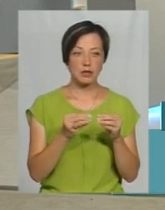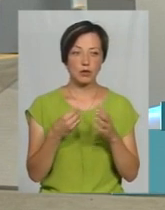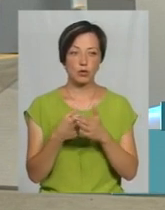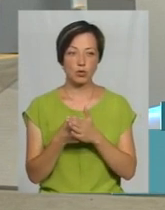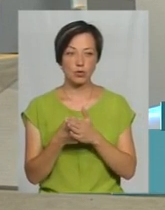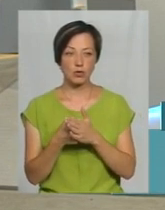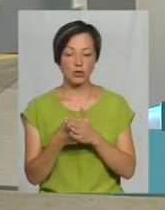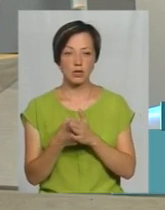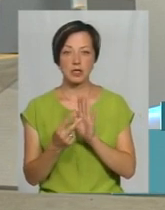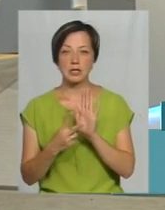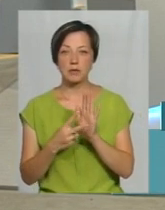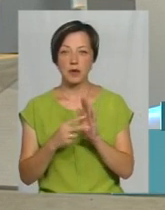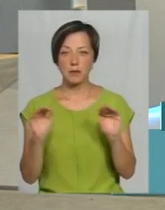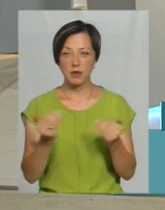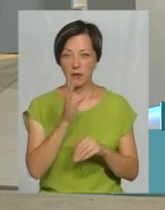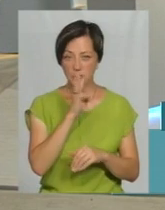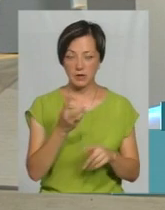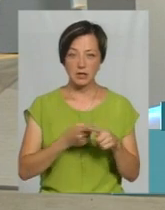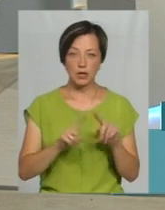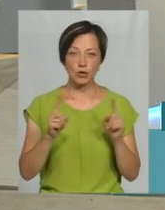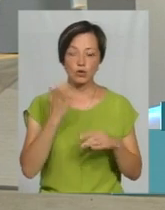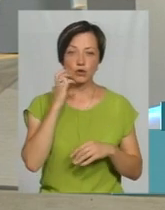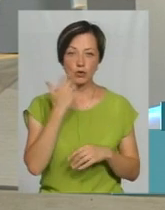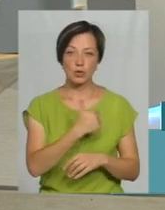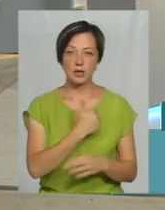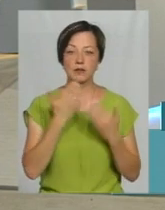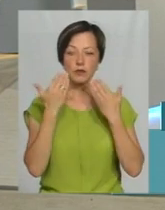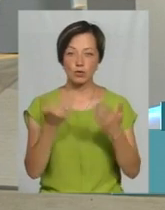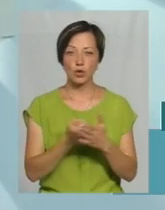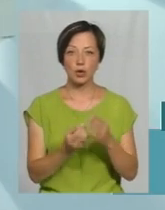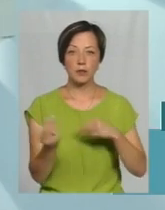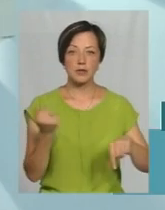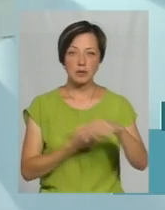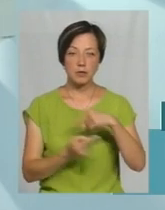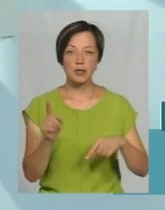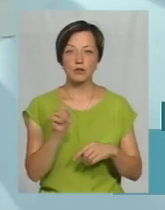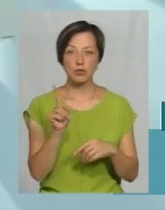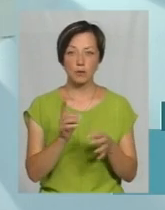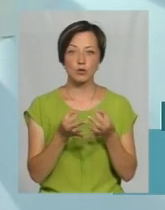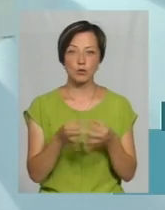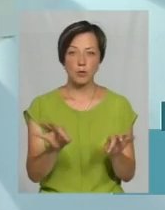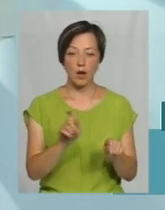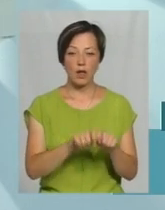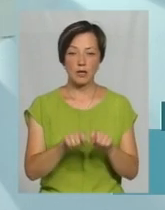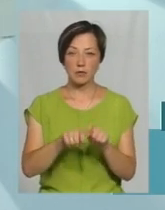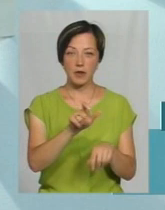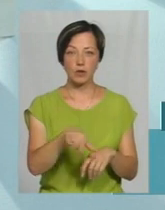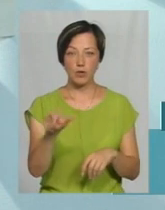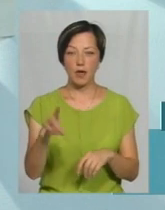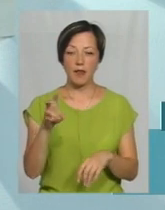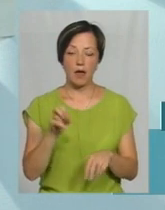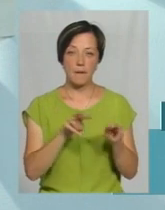мінімальних заробітних плат. Це дуже серйозно, так що хотів би звернутися до підприємців, щоб допускали інспекторів на